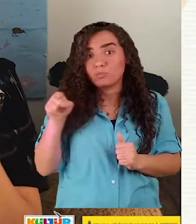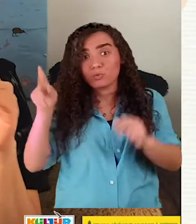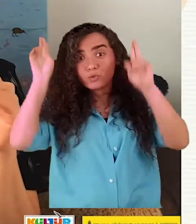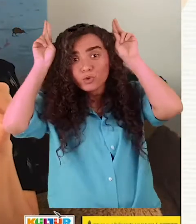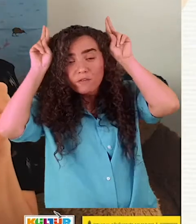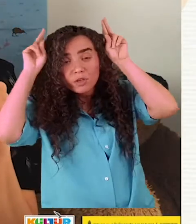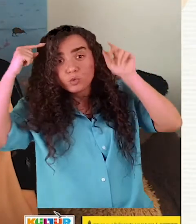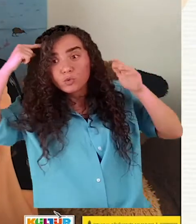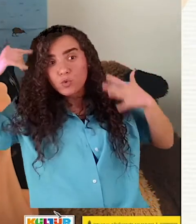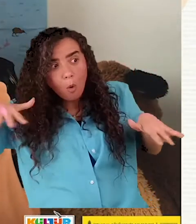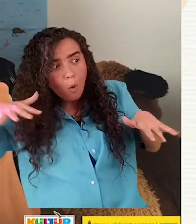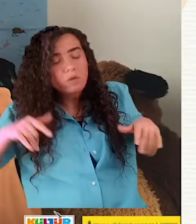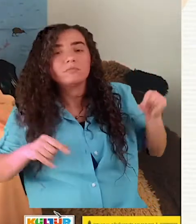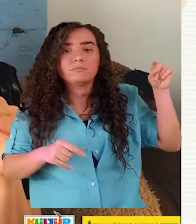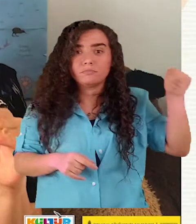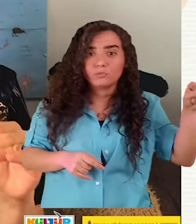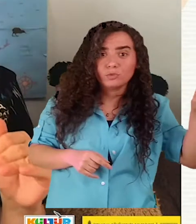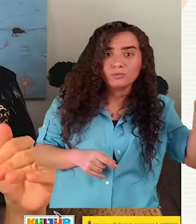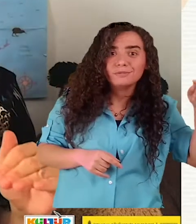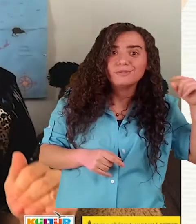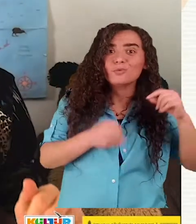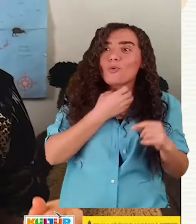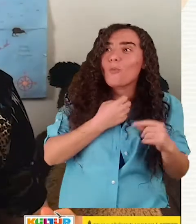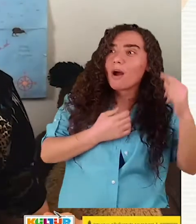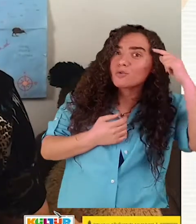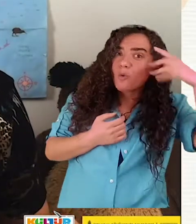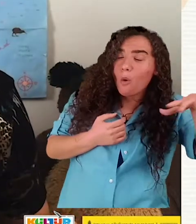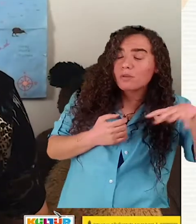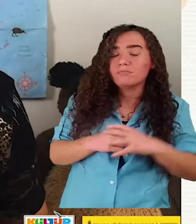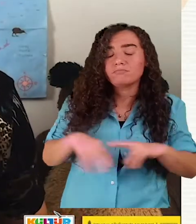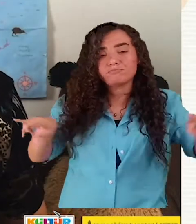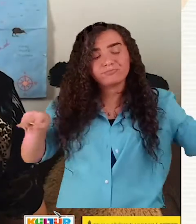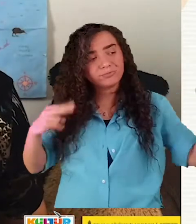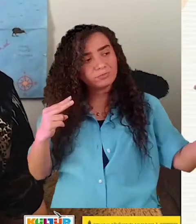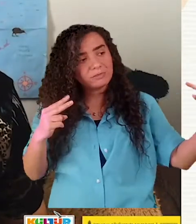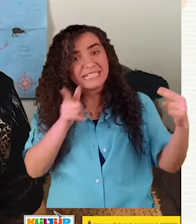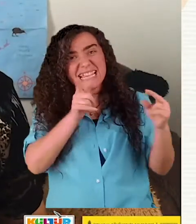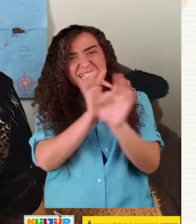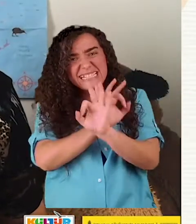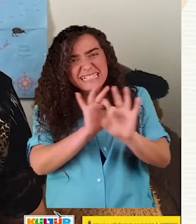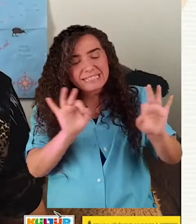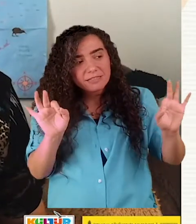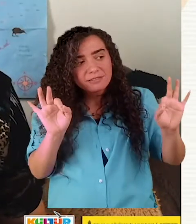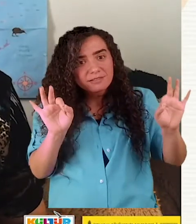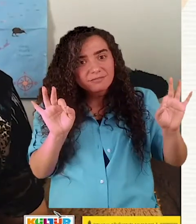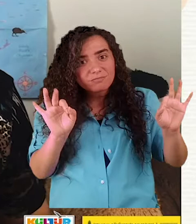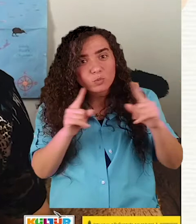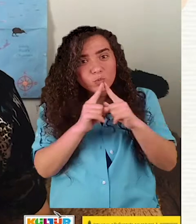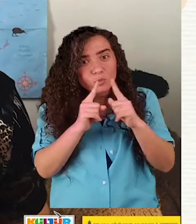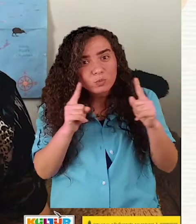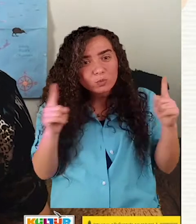uzun bir sessizlik olmuş. Sonra tavşanlar durmuş, kurbağalara bakmış, kurbağalar durmuşlar, Tavşanlara bakmışlar.